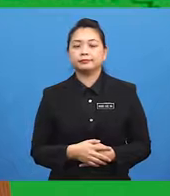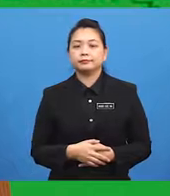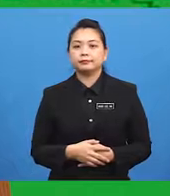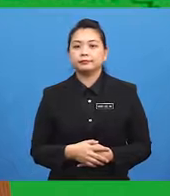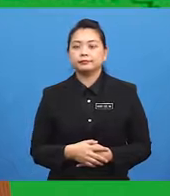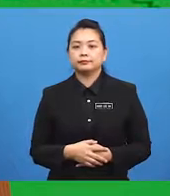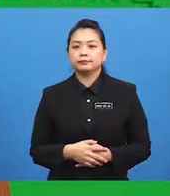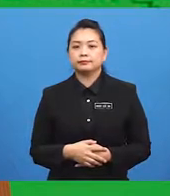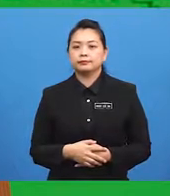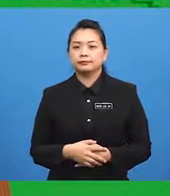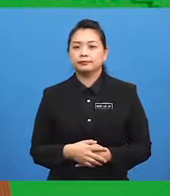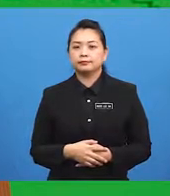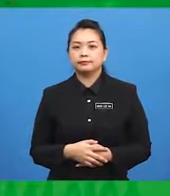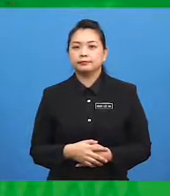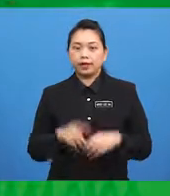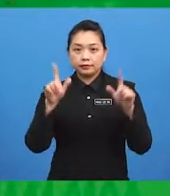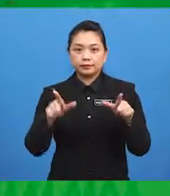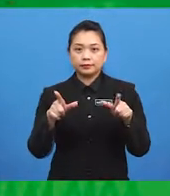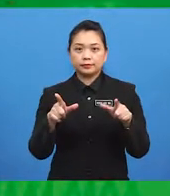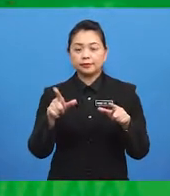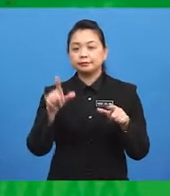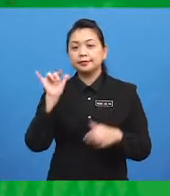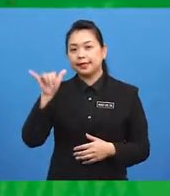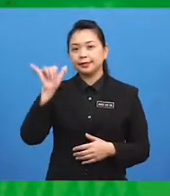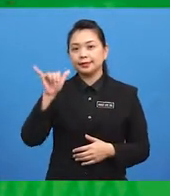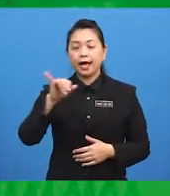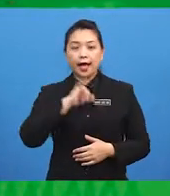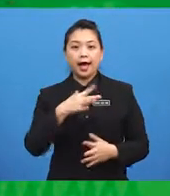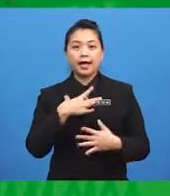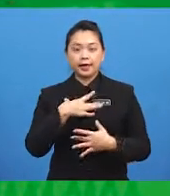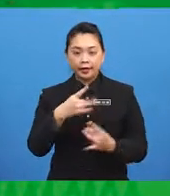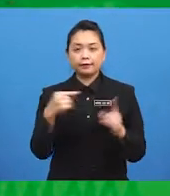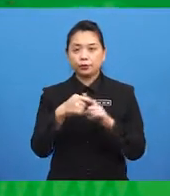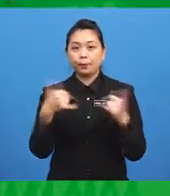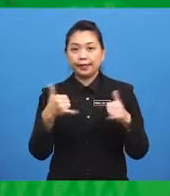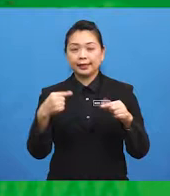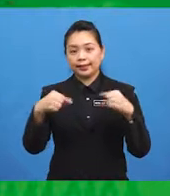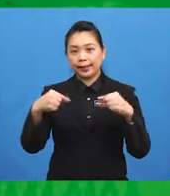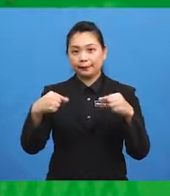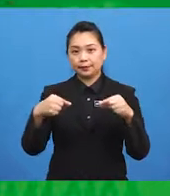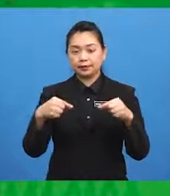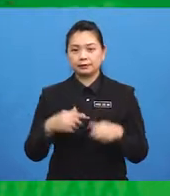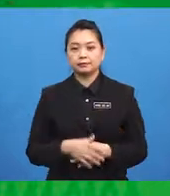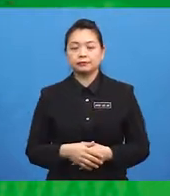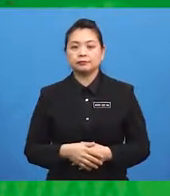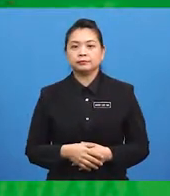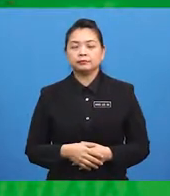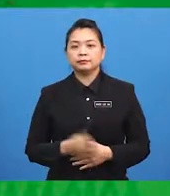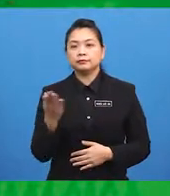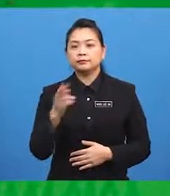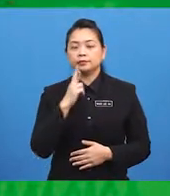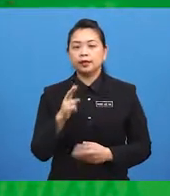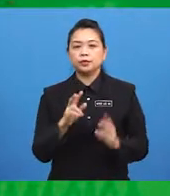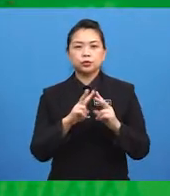many items... ...in the garden. Yes! Yes! Yes! I love to play games... ...they are so